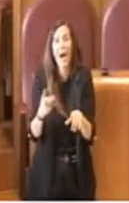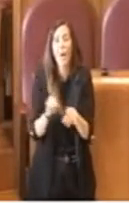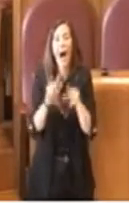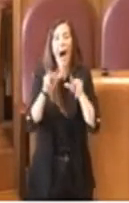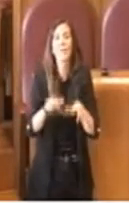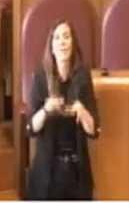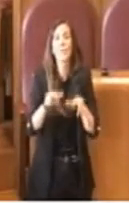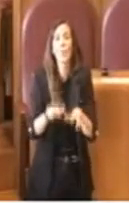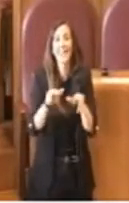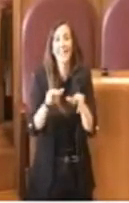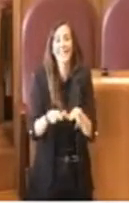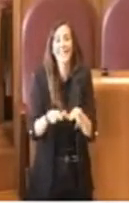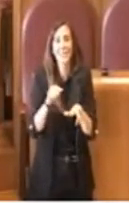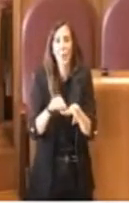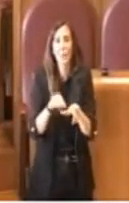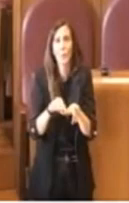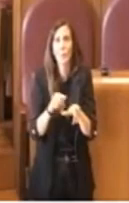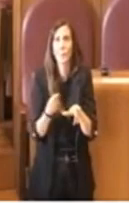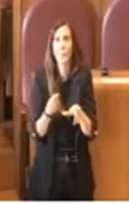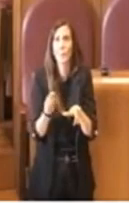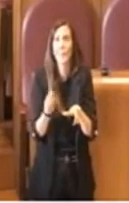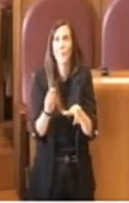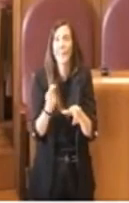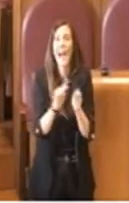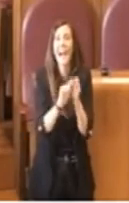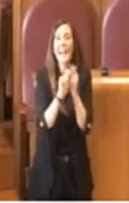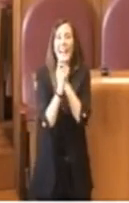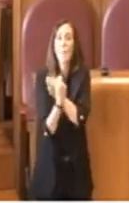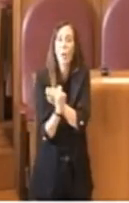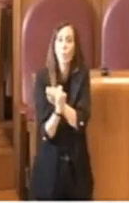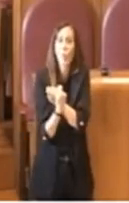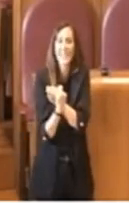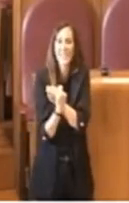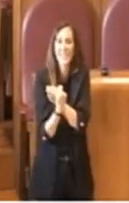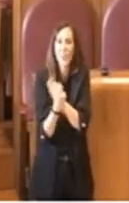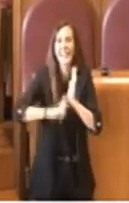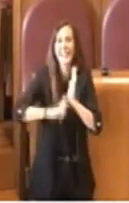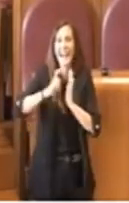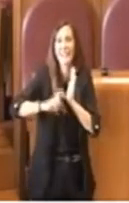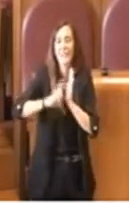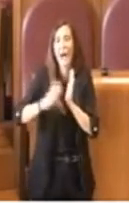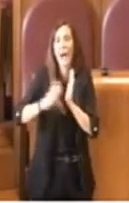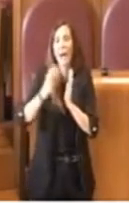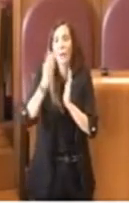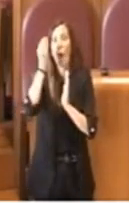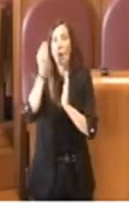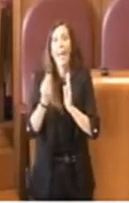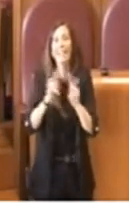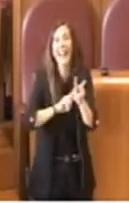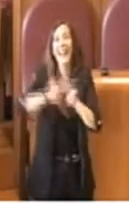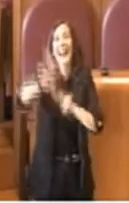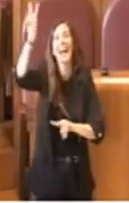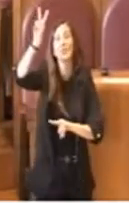di una modulazione tariffaria decisa da un ente nazionale, quindi